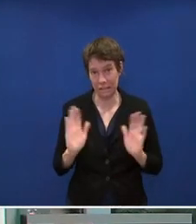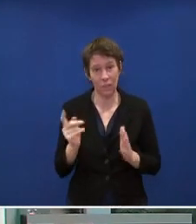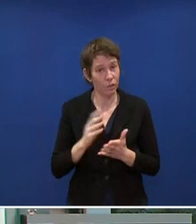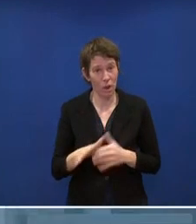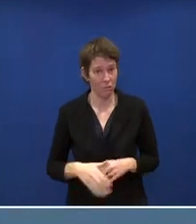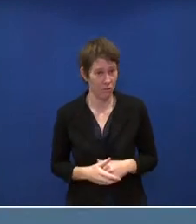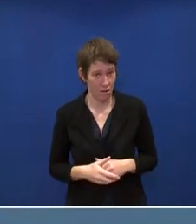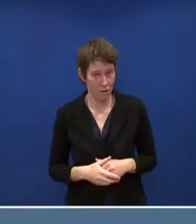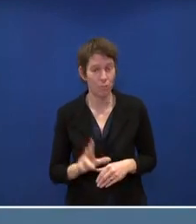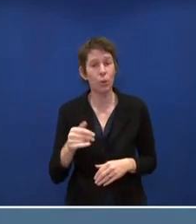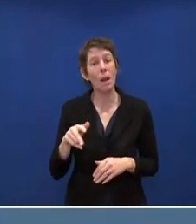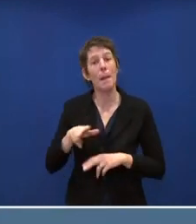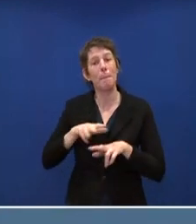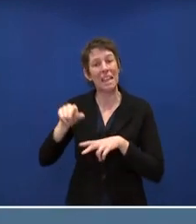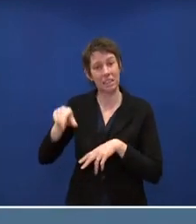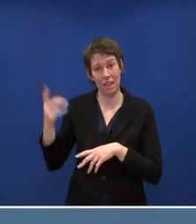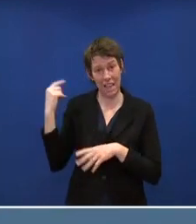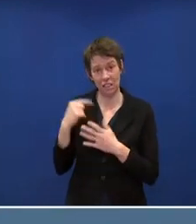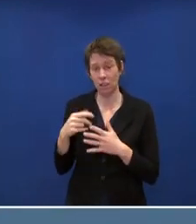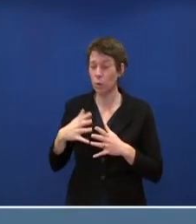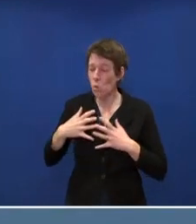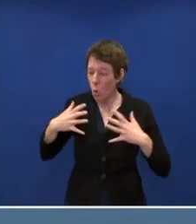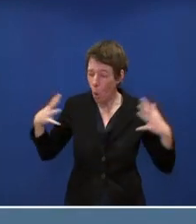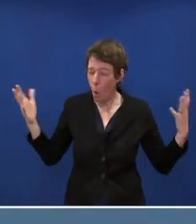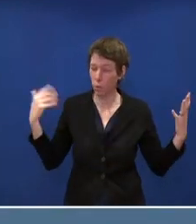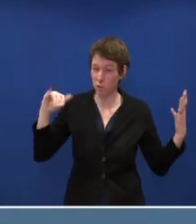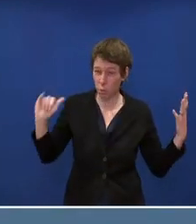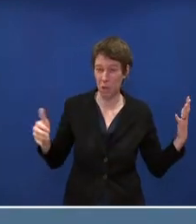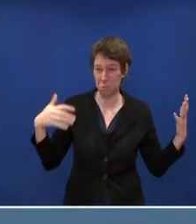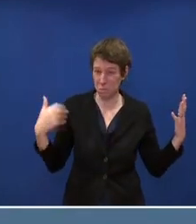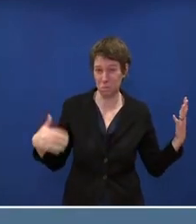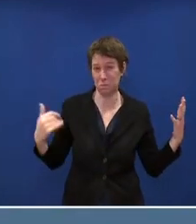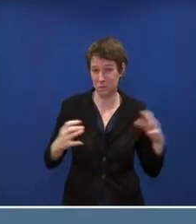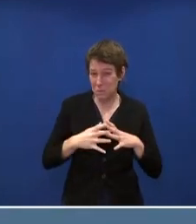Sie, der Minister hat ja gestern von einem Mammutprojekt gesprochen.